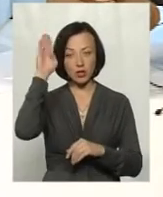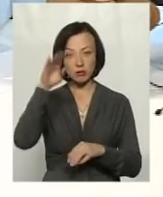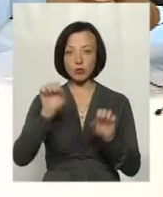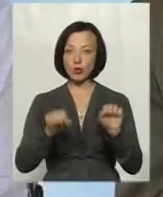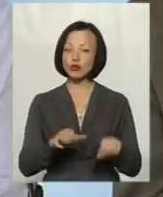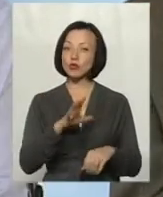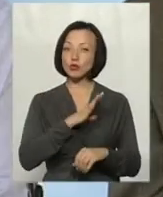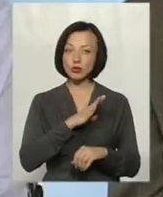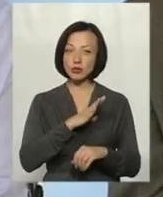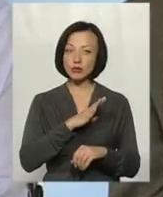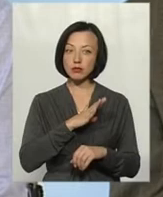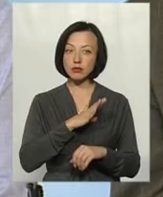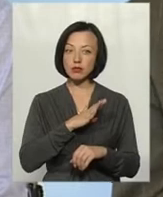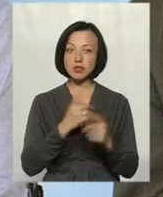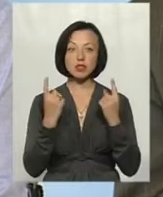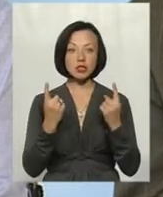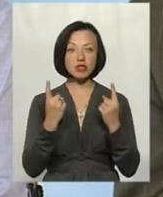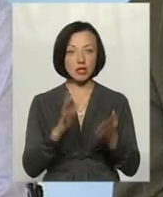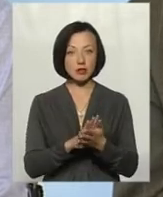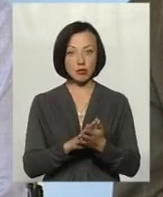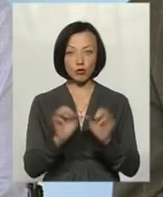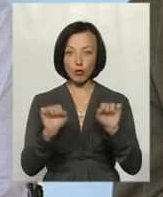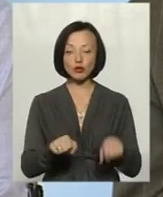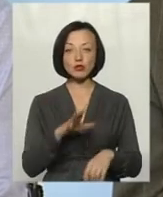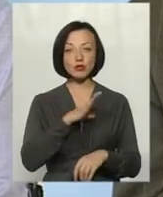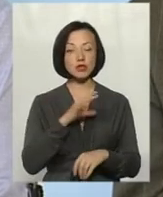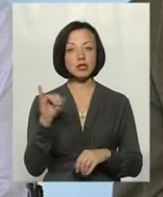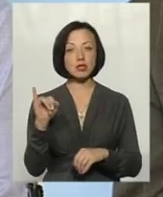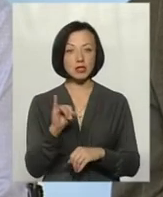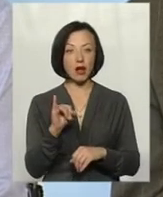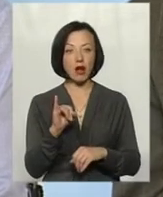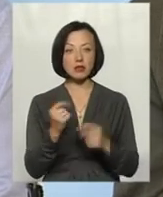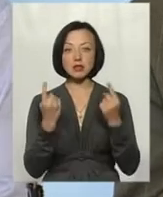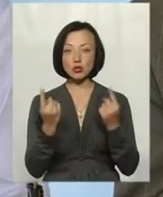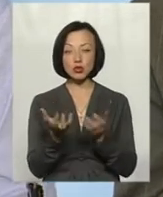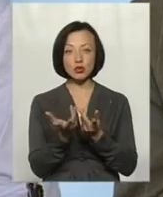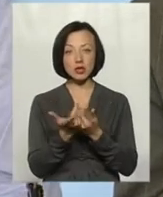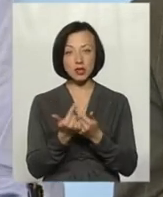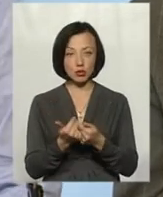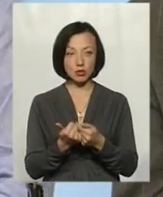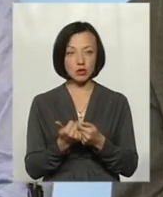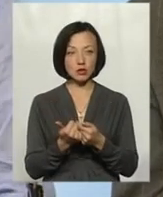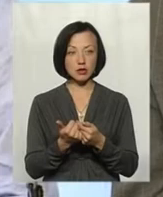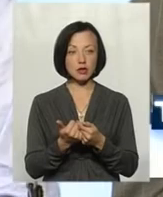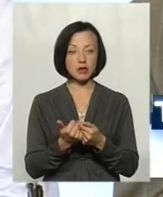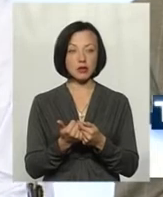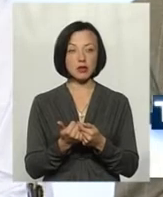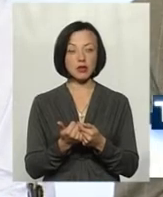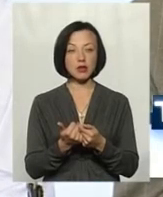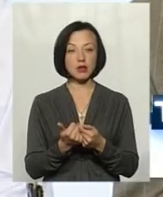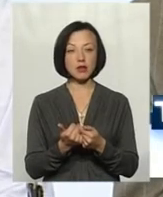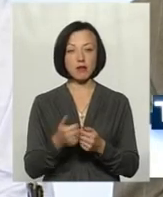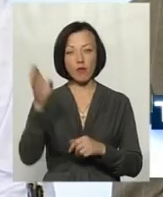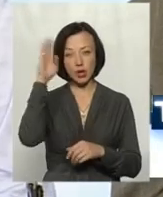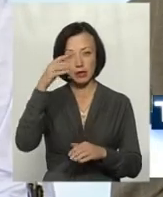може бути значне і значної кількості води, яка